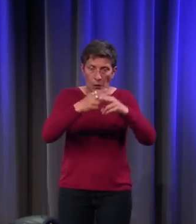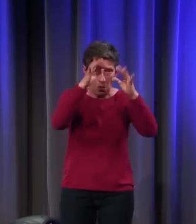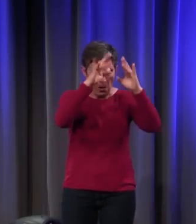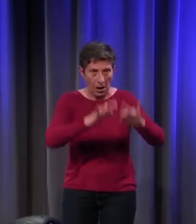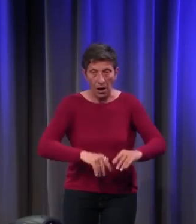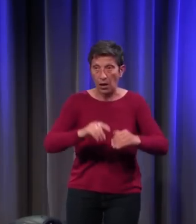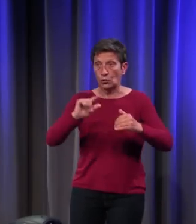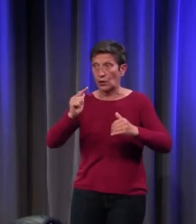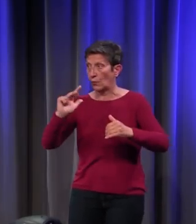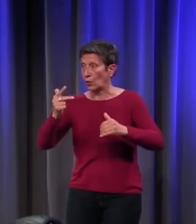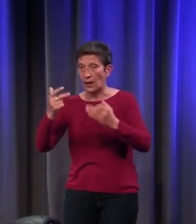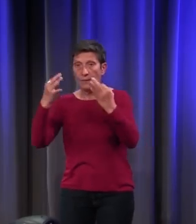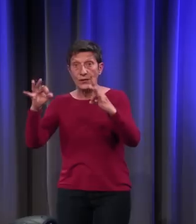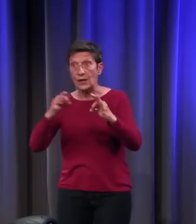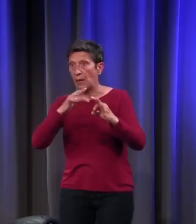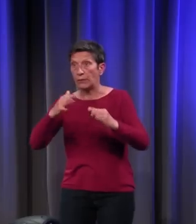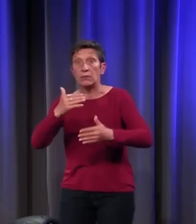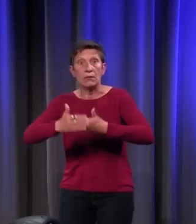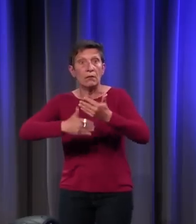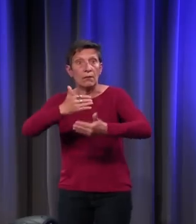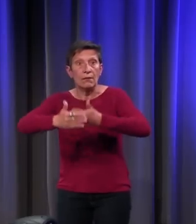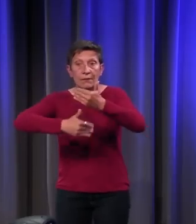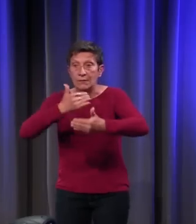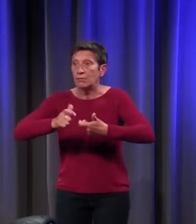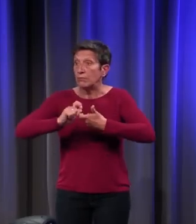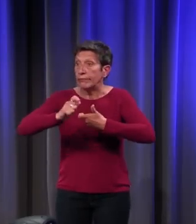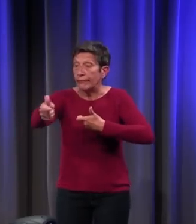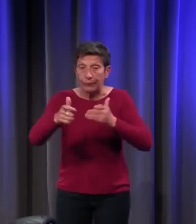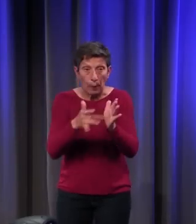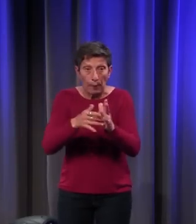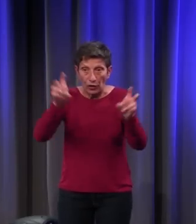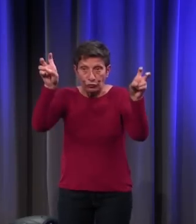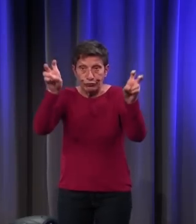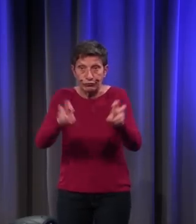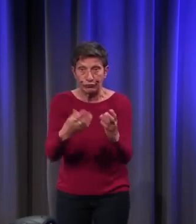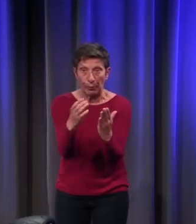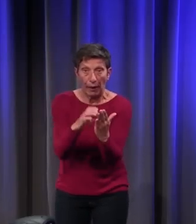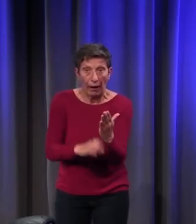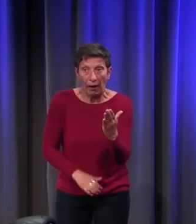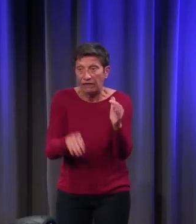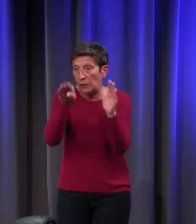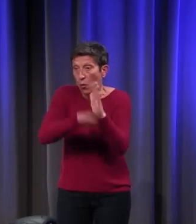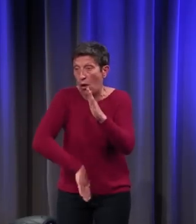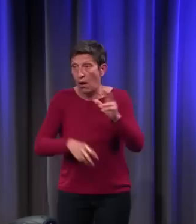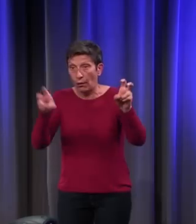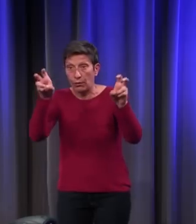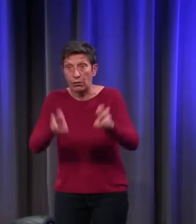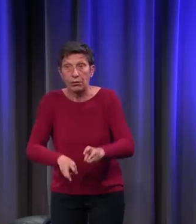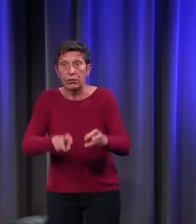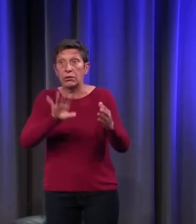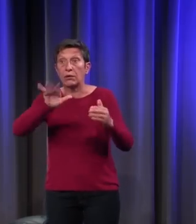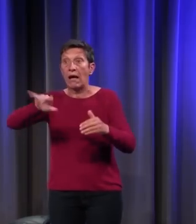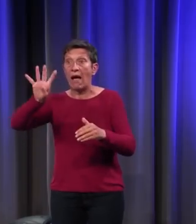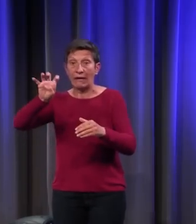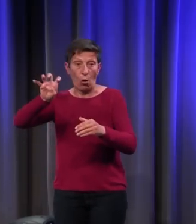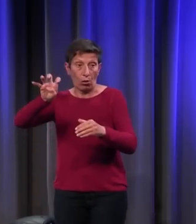le troisième, le dixième. Puis on avance, moins il a de pages ou de paragraphes pour tel ou tel cheval. Et puis, arrivé vers le